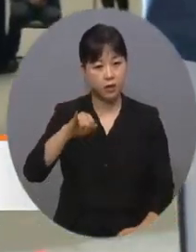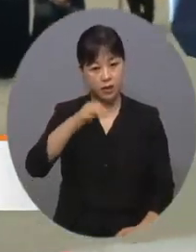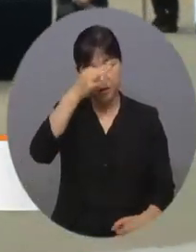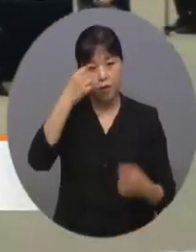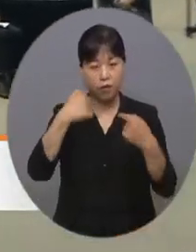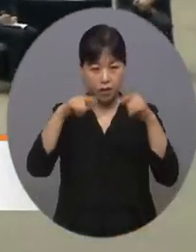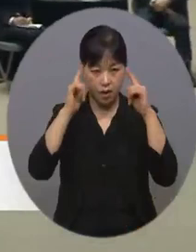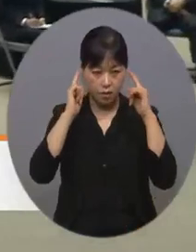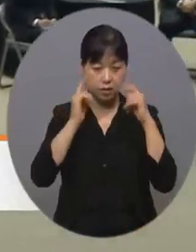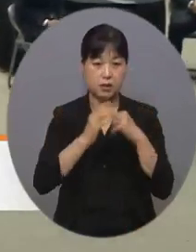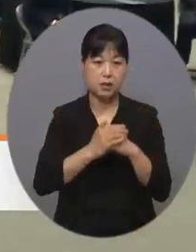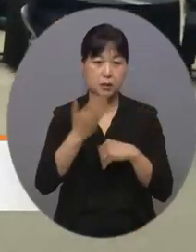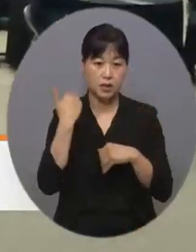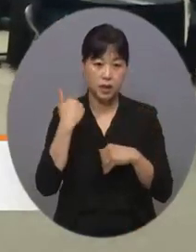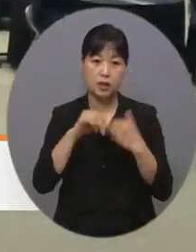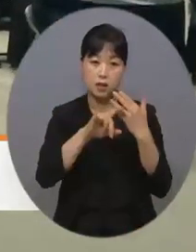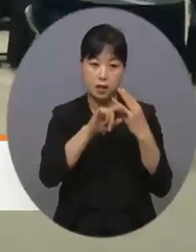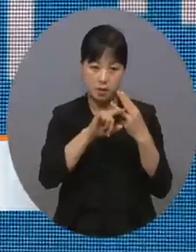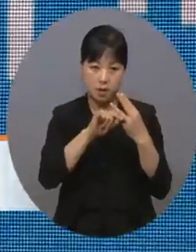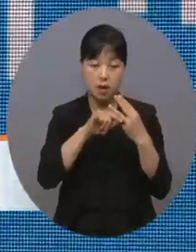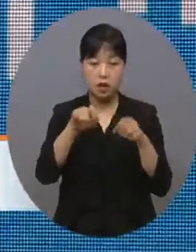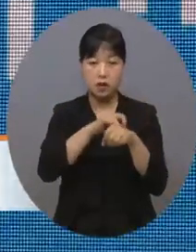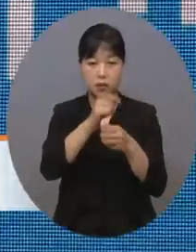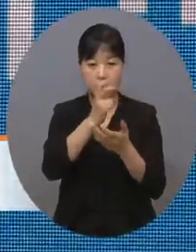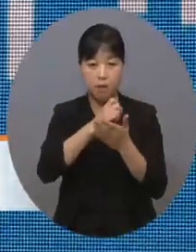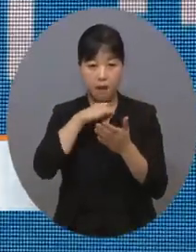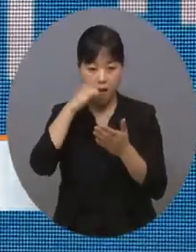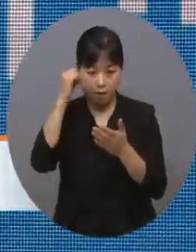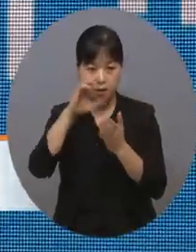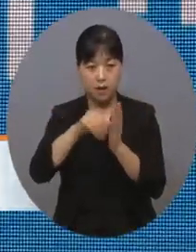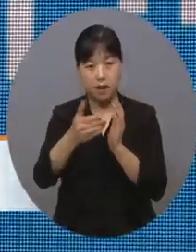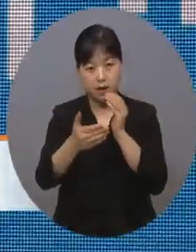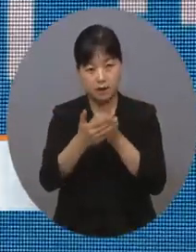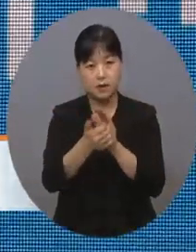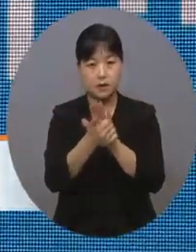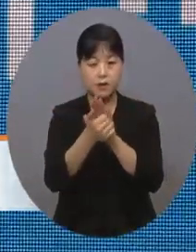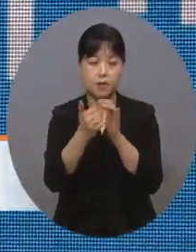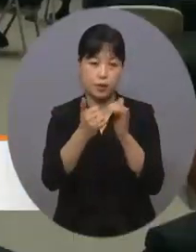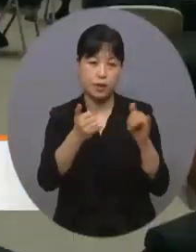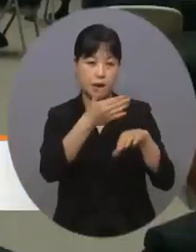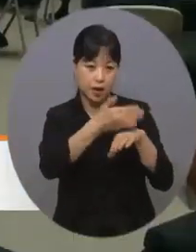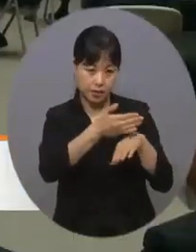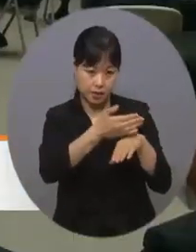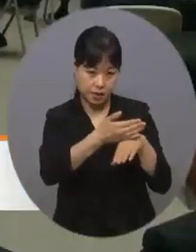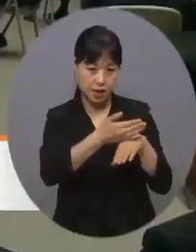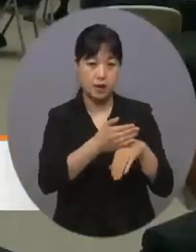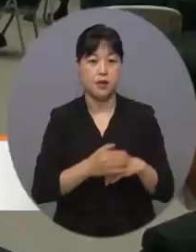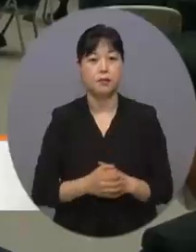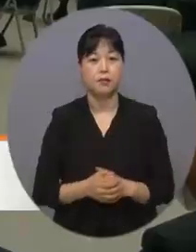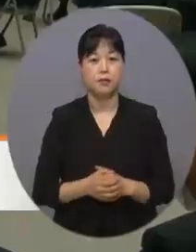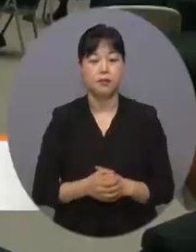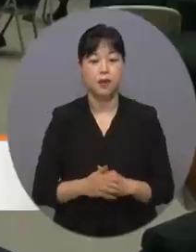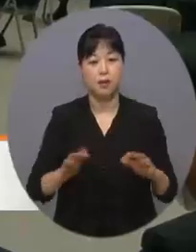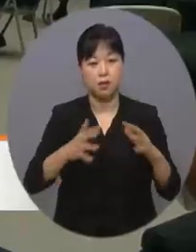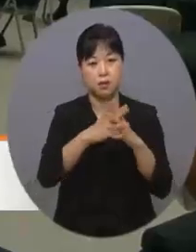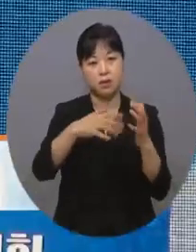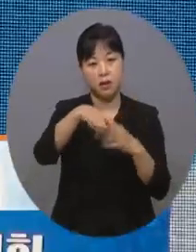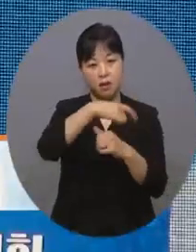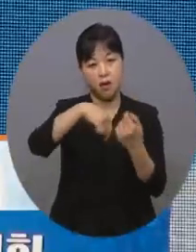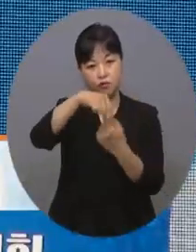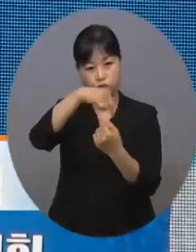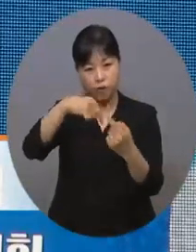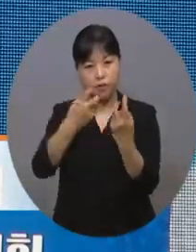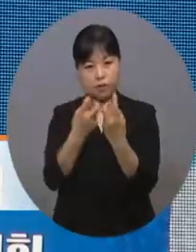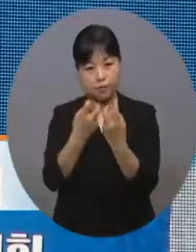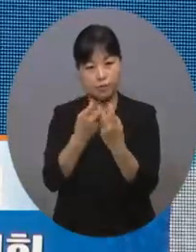지난 3월 특별법이 통과하기까지 많은 지원을 한 분들에 대한 감사를 표하고 건설 현황과 운영 방안,